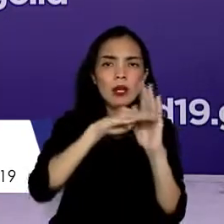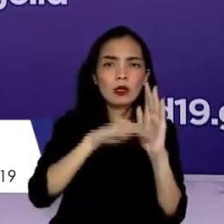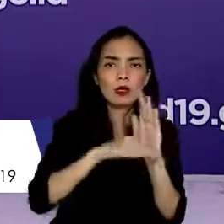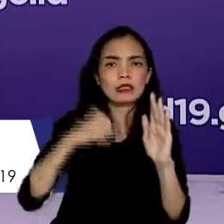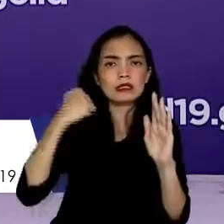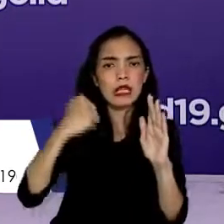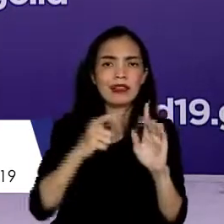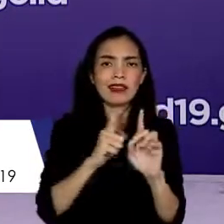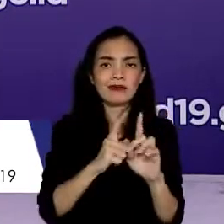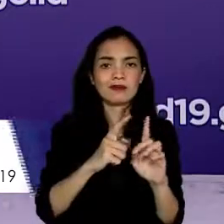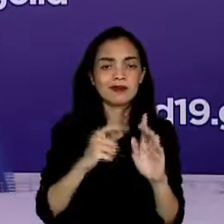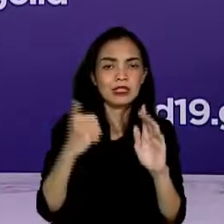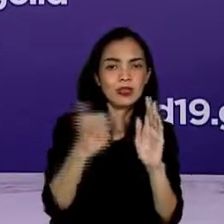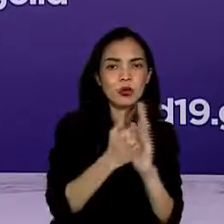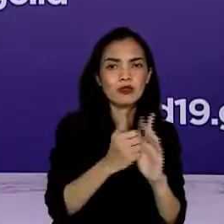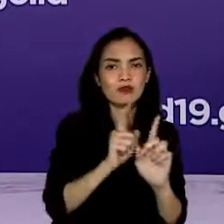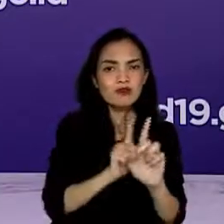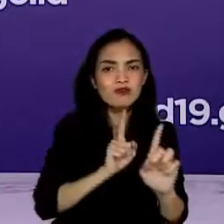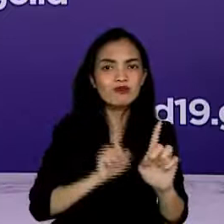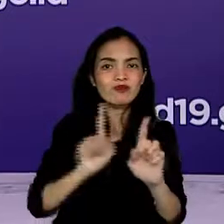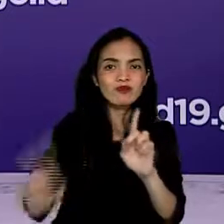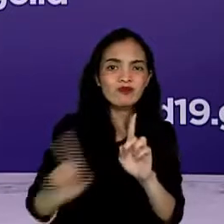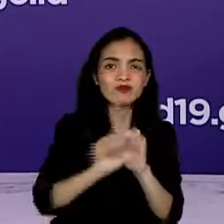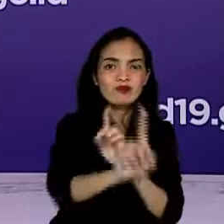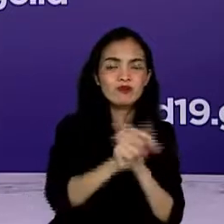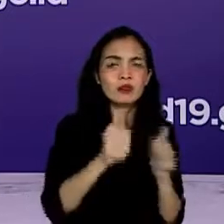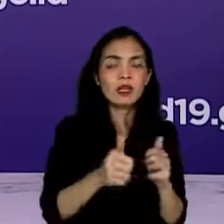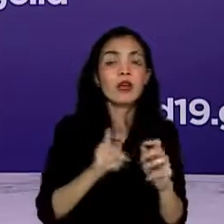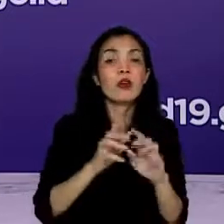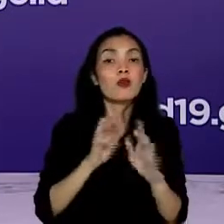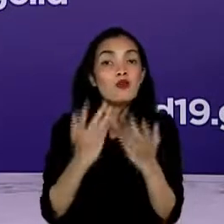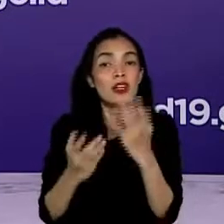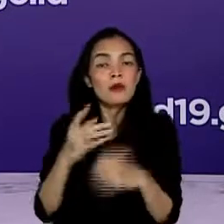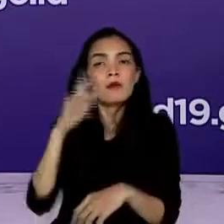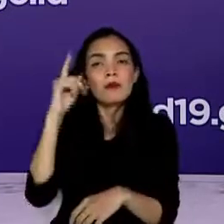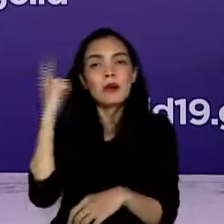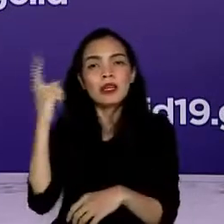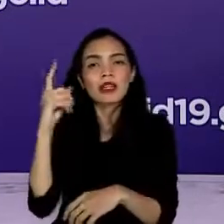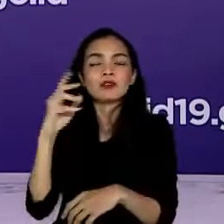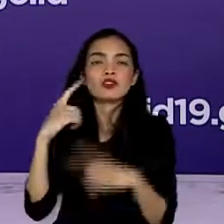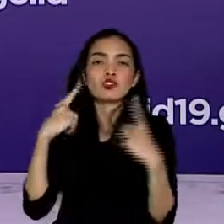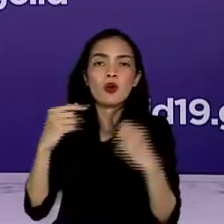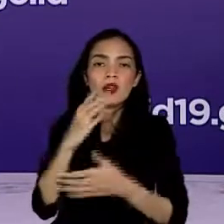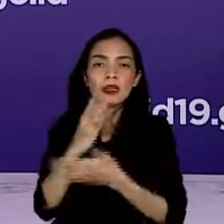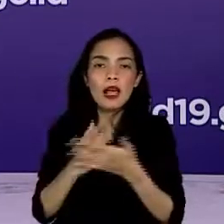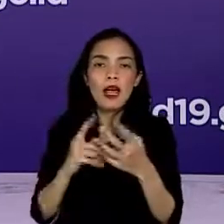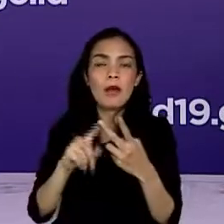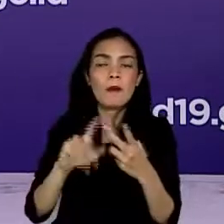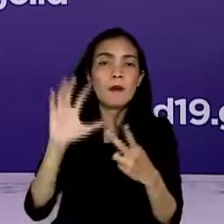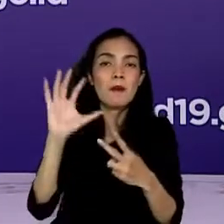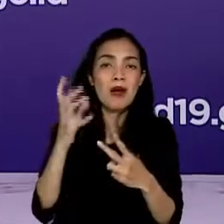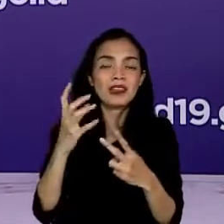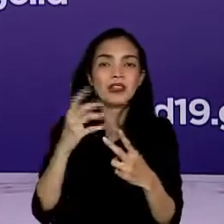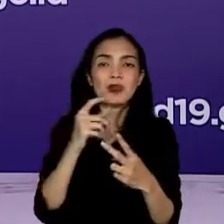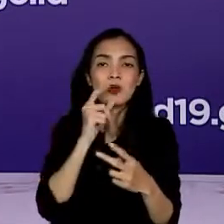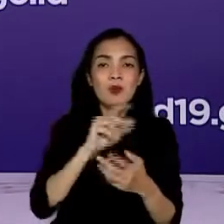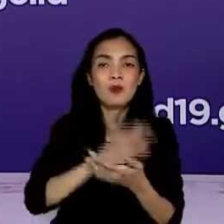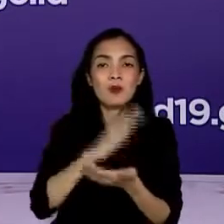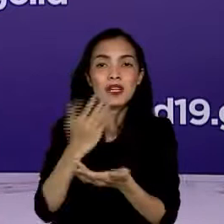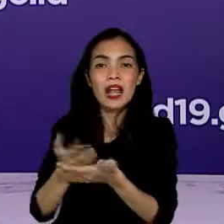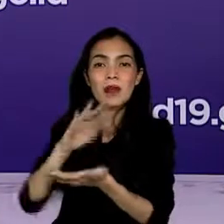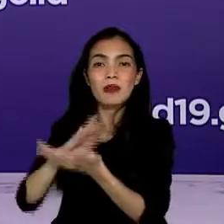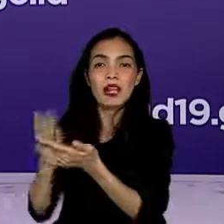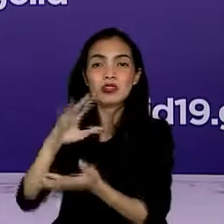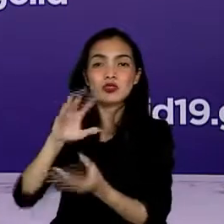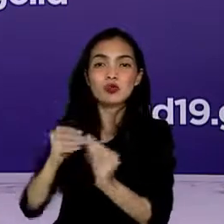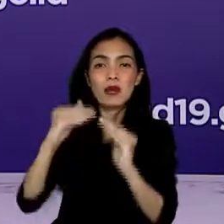menjaga jarak. Sedangkan pemerintah Jawa Tengah dan Banten untuk menurunkan angka kematian, meningkatkan desa